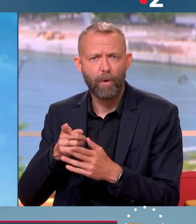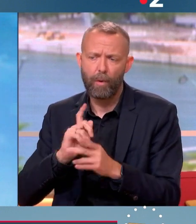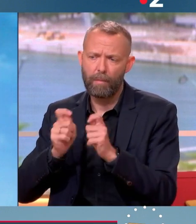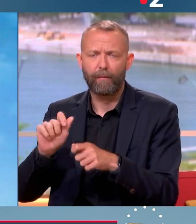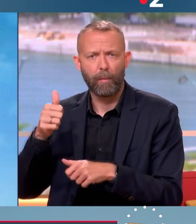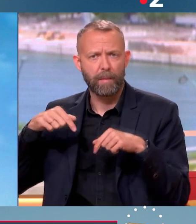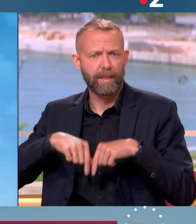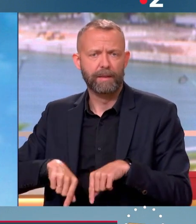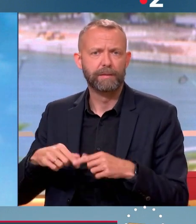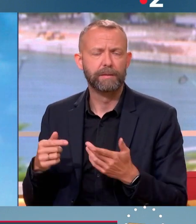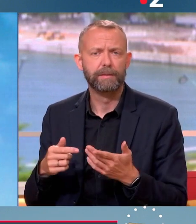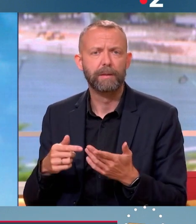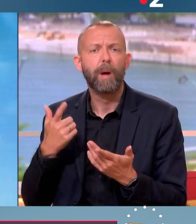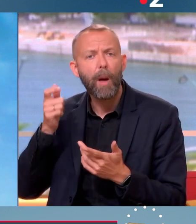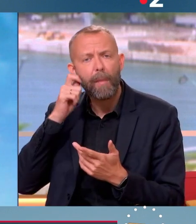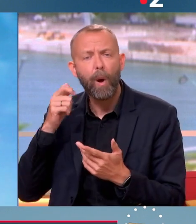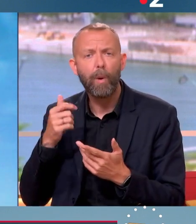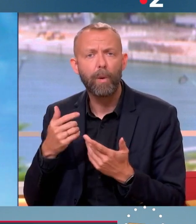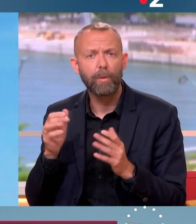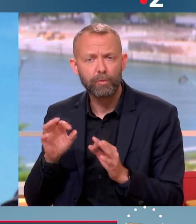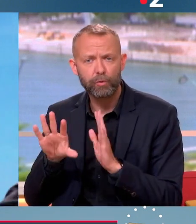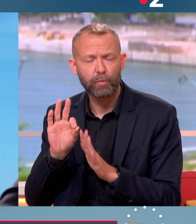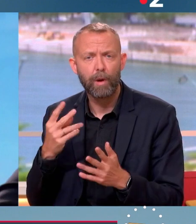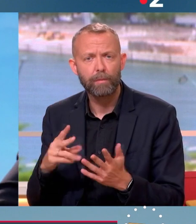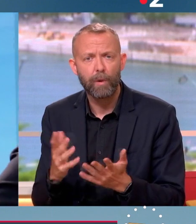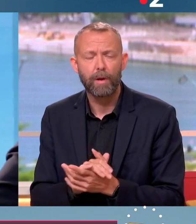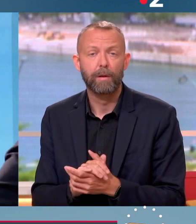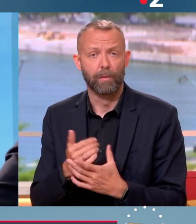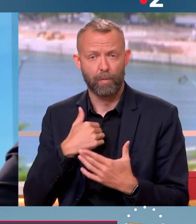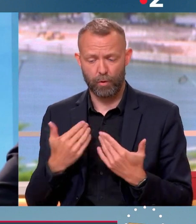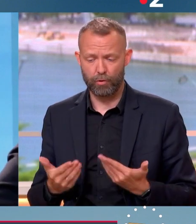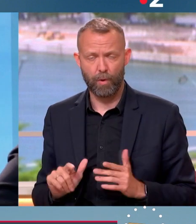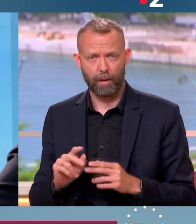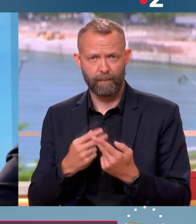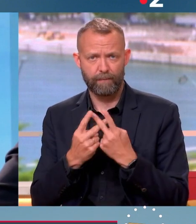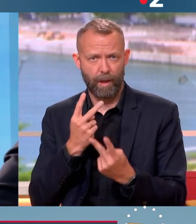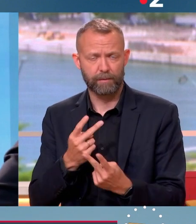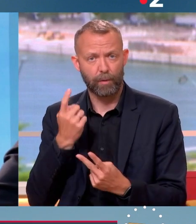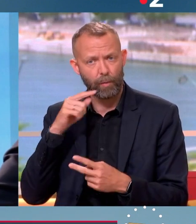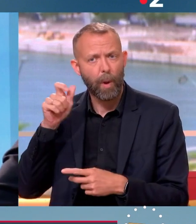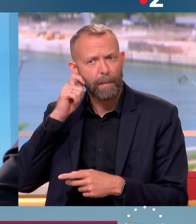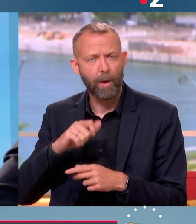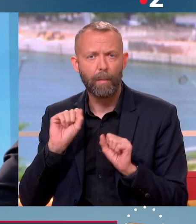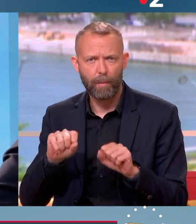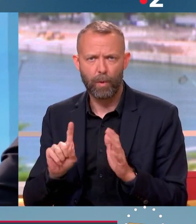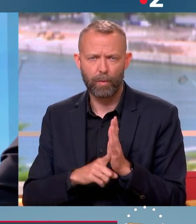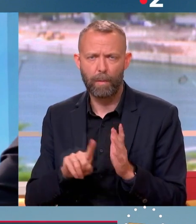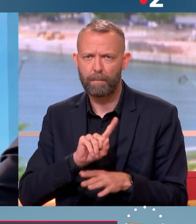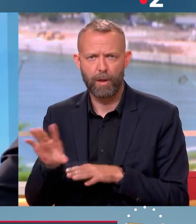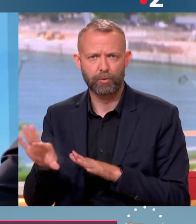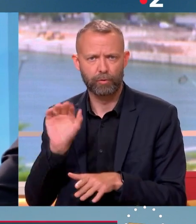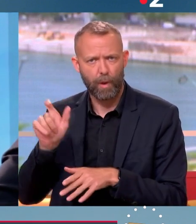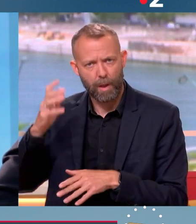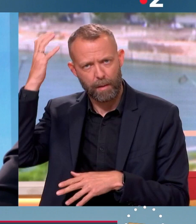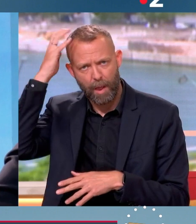choix aurait M. Macron ? Si je suis devant vous aujourd'hui, c'est précisément pour qu'Emmanuel Macron ait le choix de ne pas choisir Jean-Luc Mélenchon,